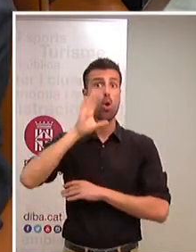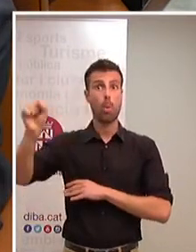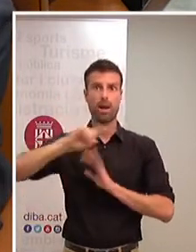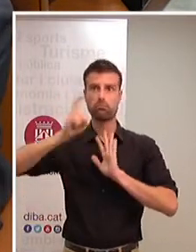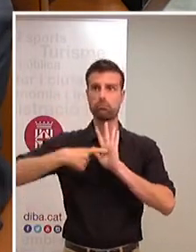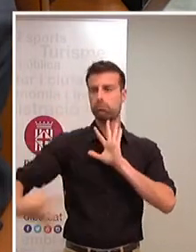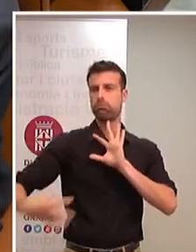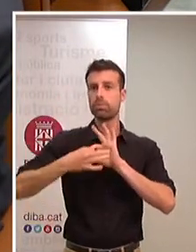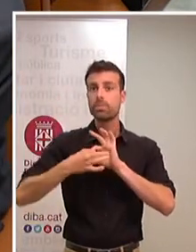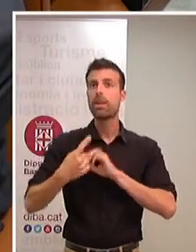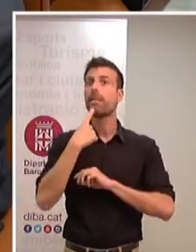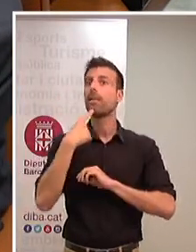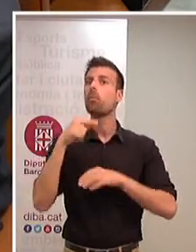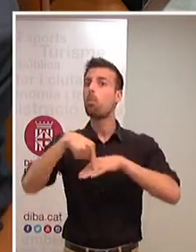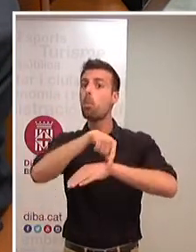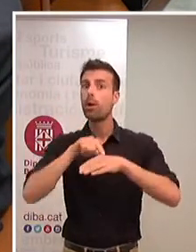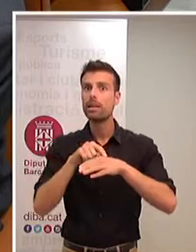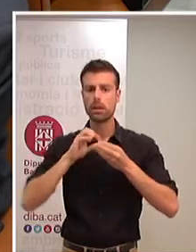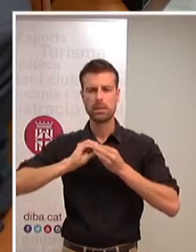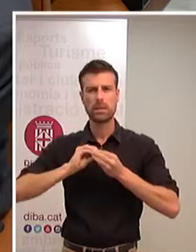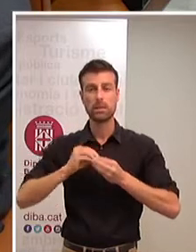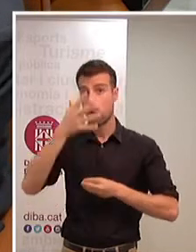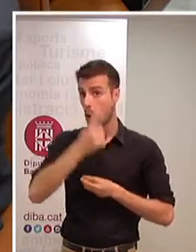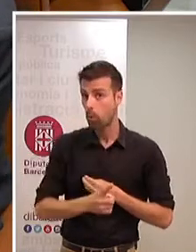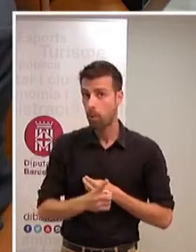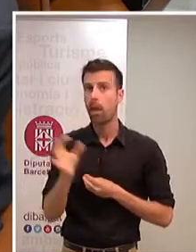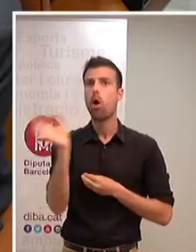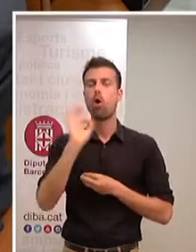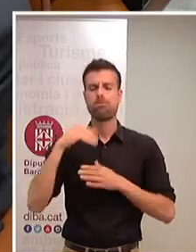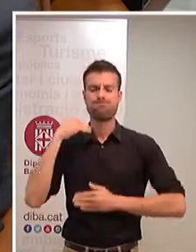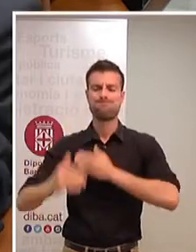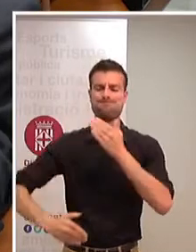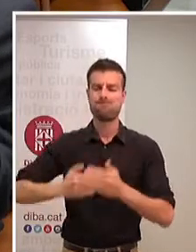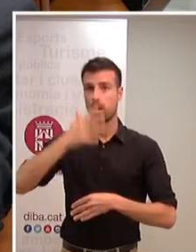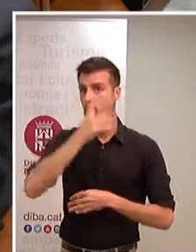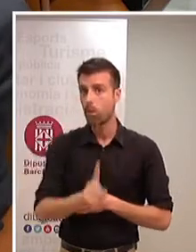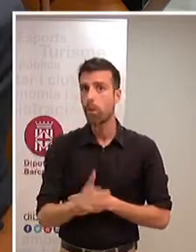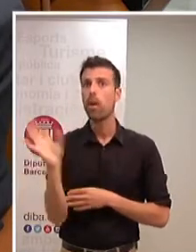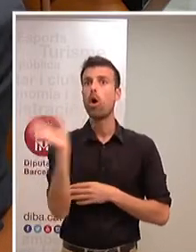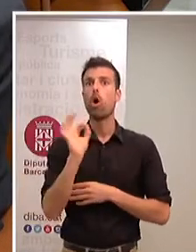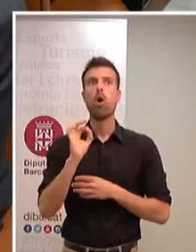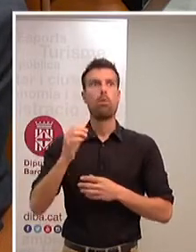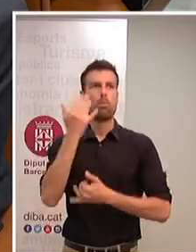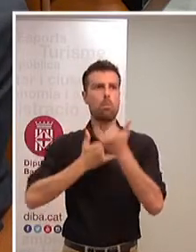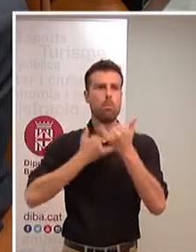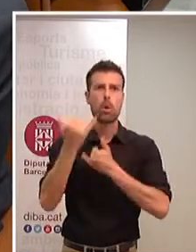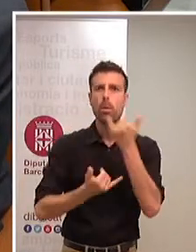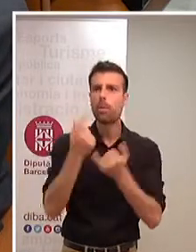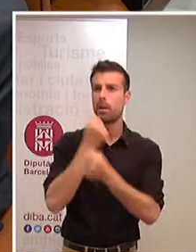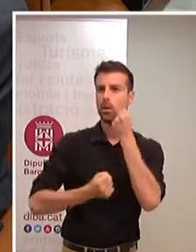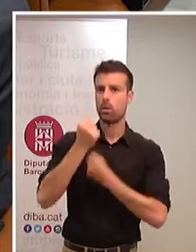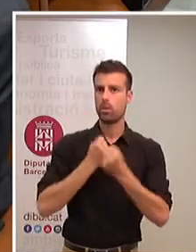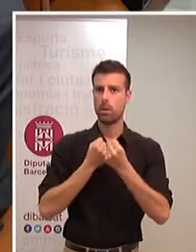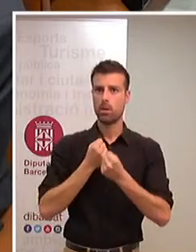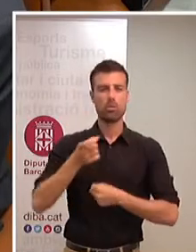hi havia polítiques que no podia desenvolupar, que no podia tirar endavant, que teníem mancances de recursos econòmics. Nosaltres mai hem